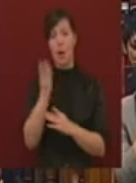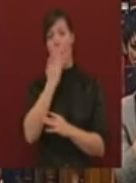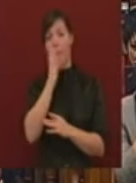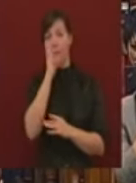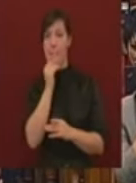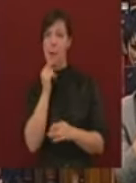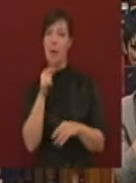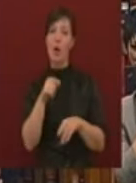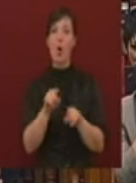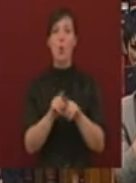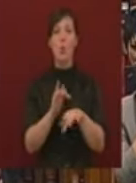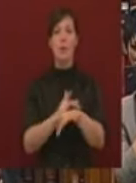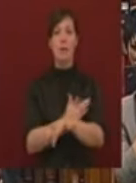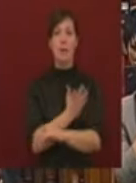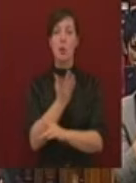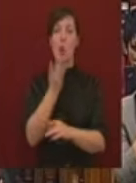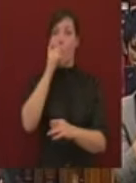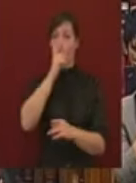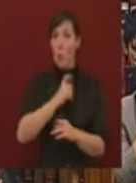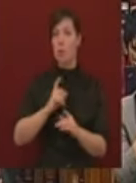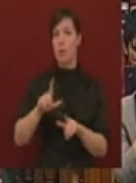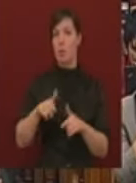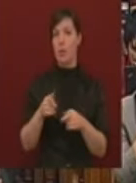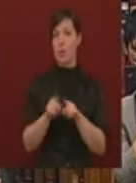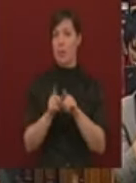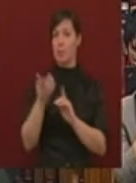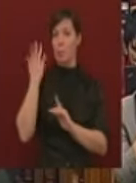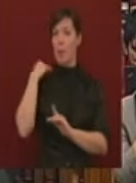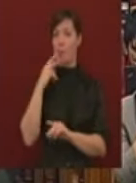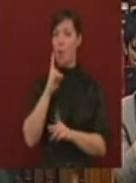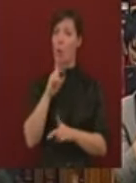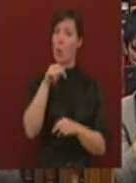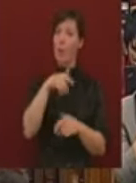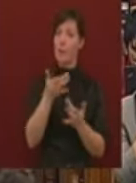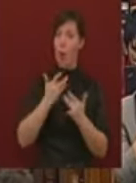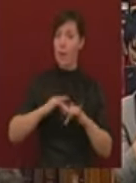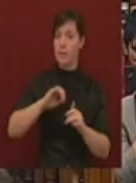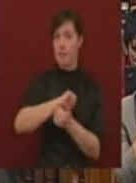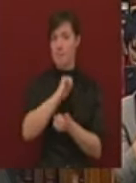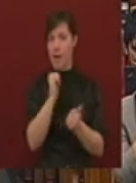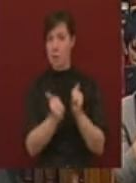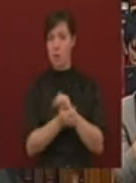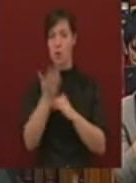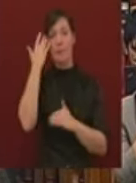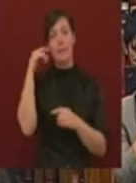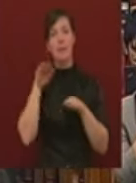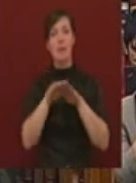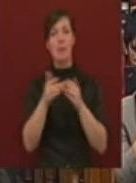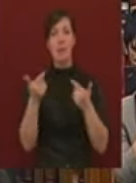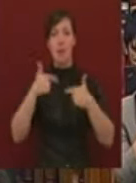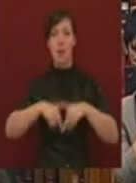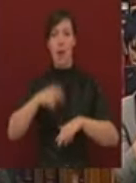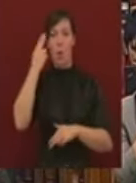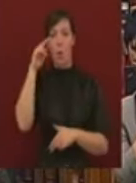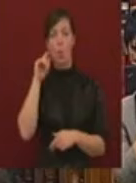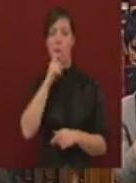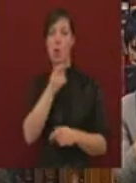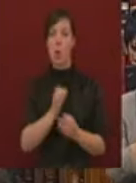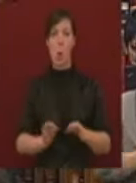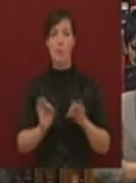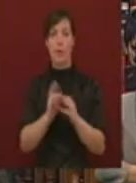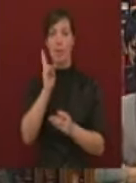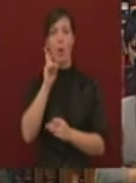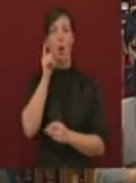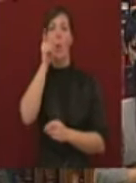élnek, mint korábban, akkor ezen a helyzeten változtathassanak. Tisztelt Miniszterelnök úr, Magyarország nem akkor lesz